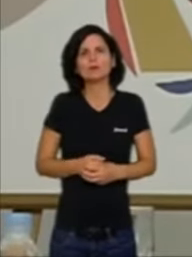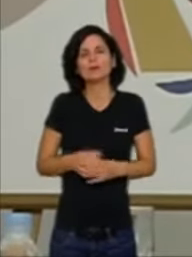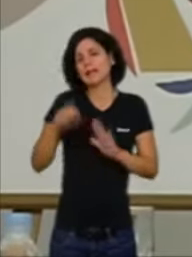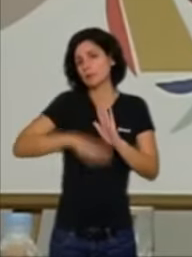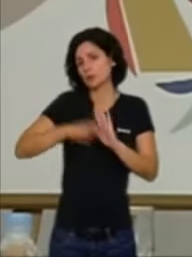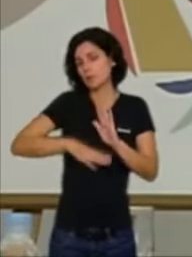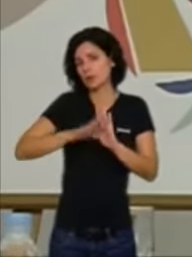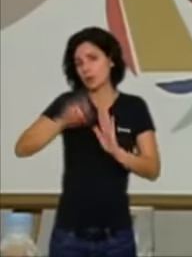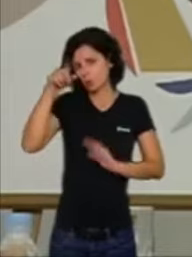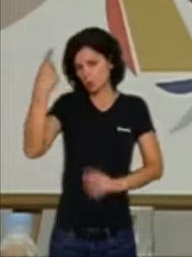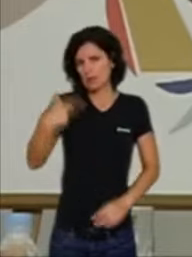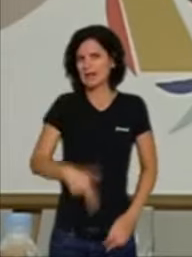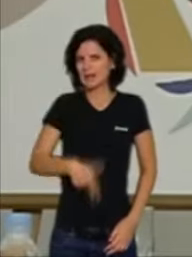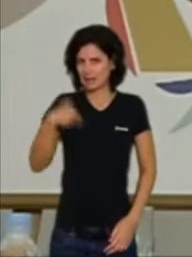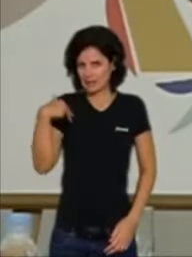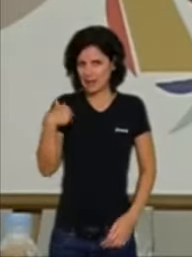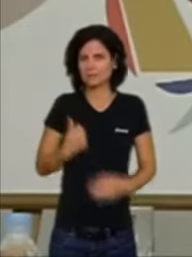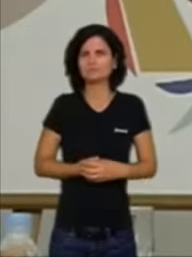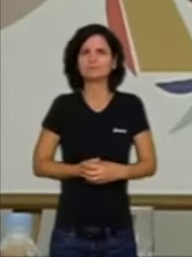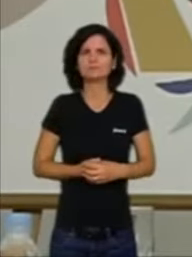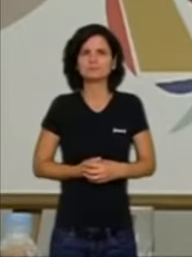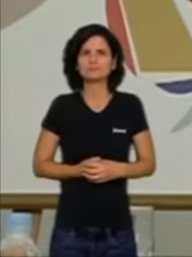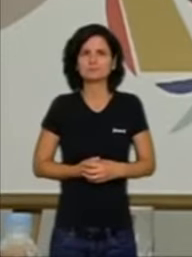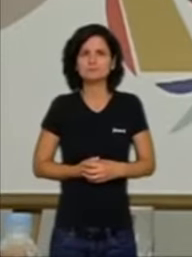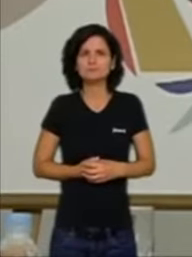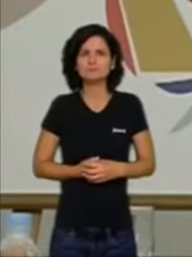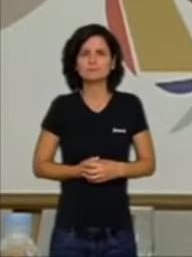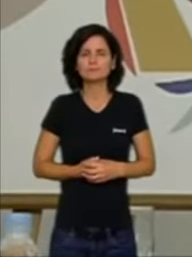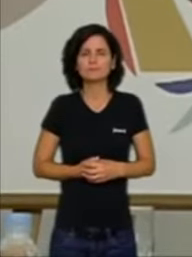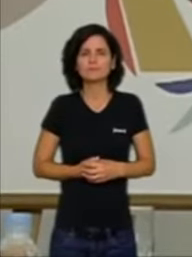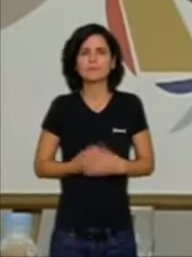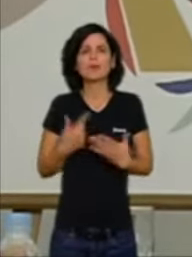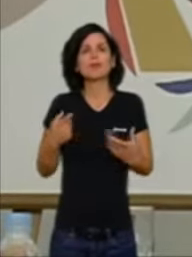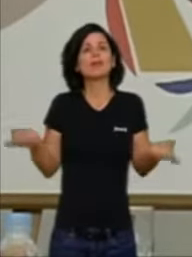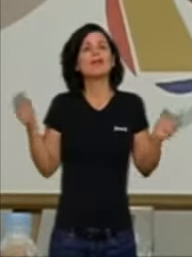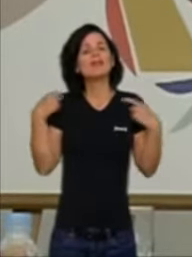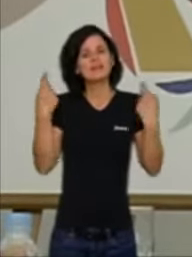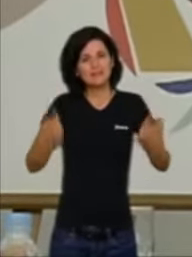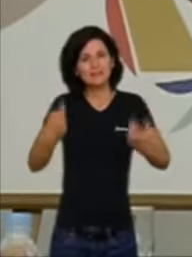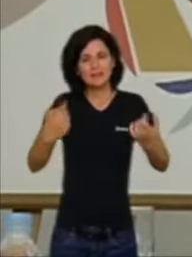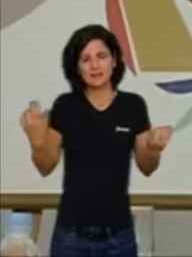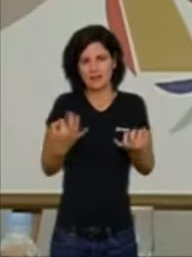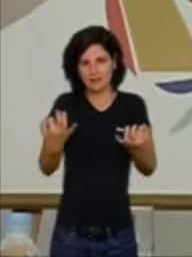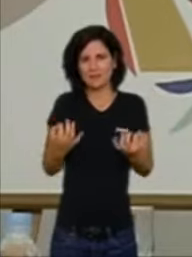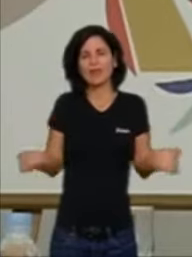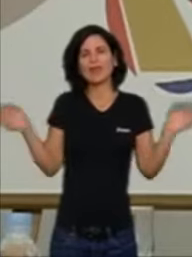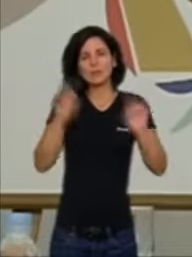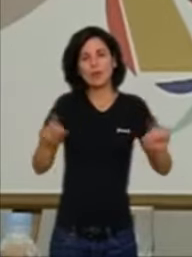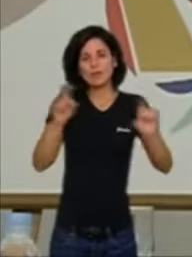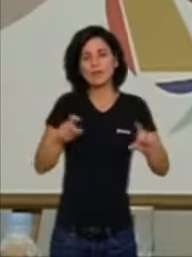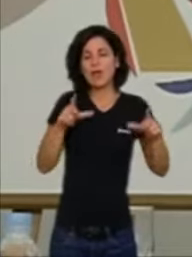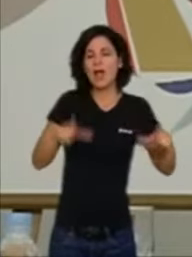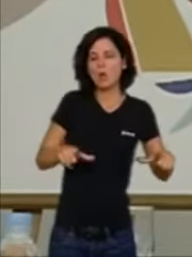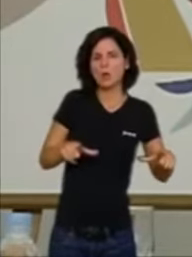programació cultural. Per a precisament això, afavorir una educació més vivencial, eixir més de l'aula.